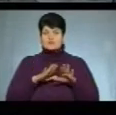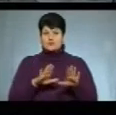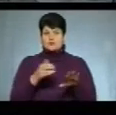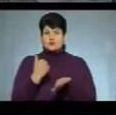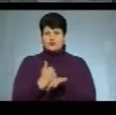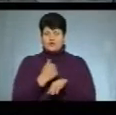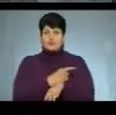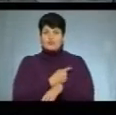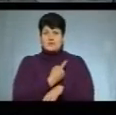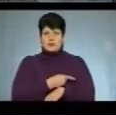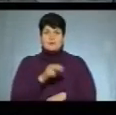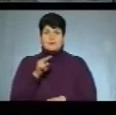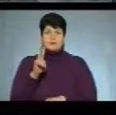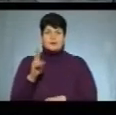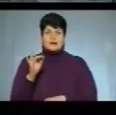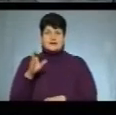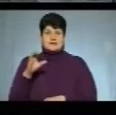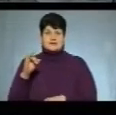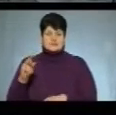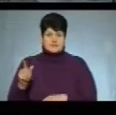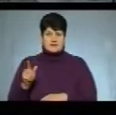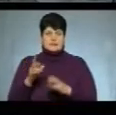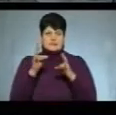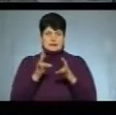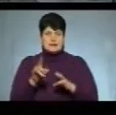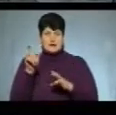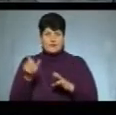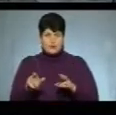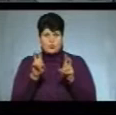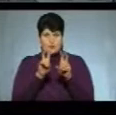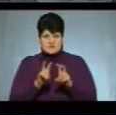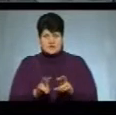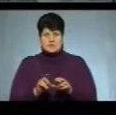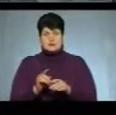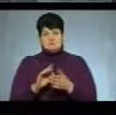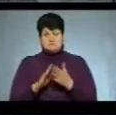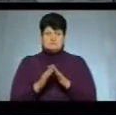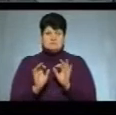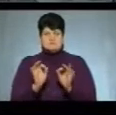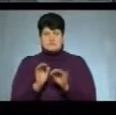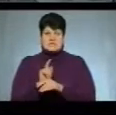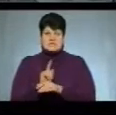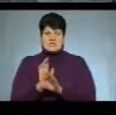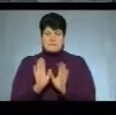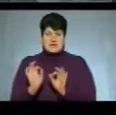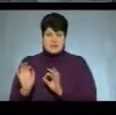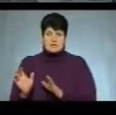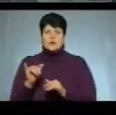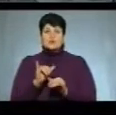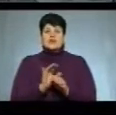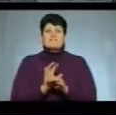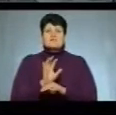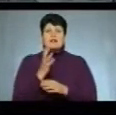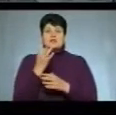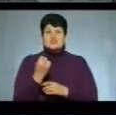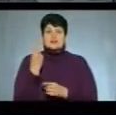лікаря цієї лікарні Павло Кисіль. Травмованого обстежили, наразі його стан стабільний. Куди доправили ще двох жителів Почаєва,